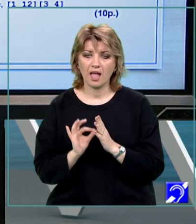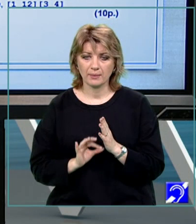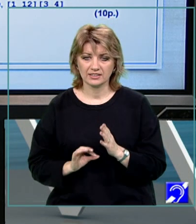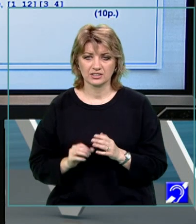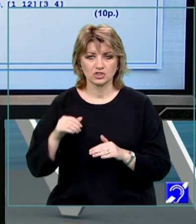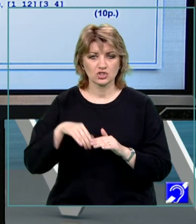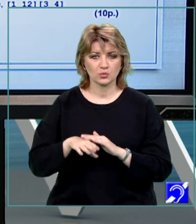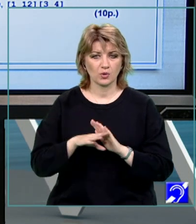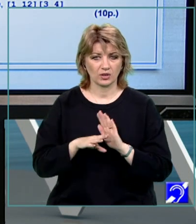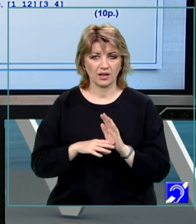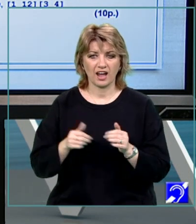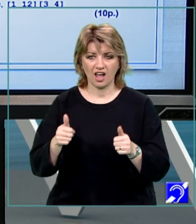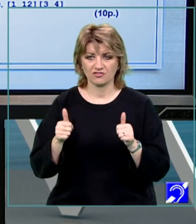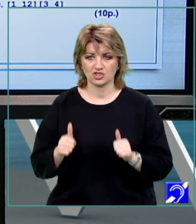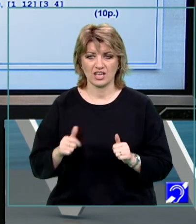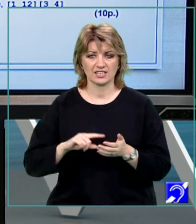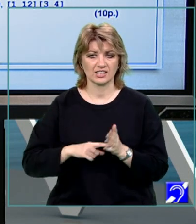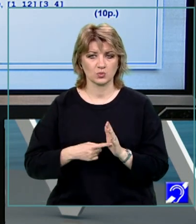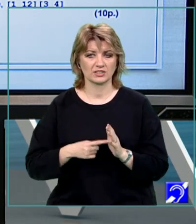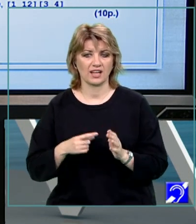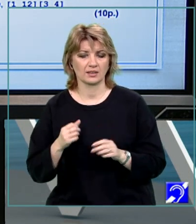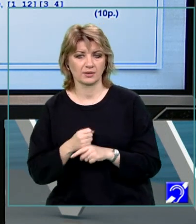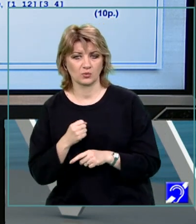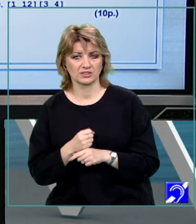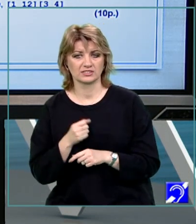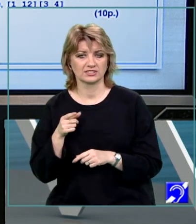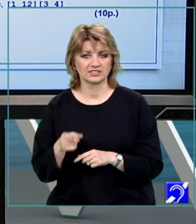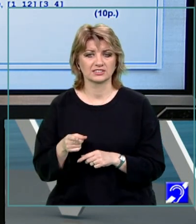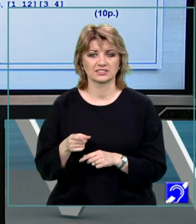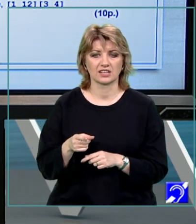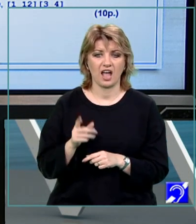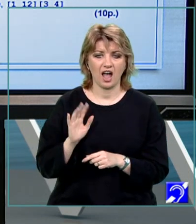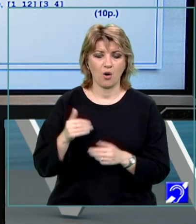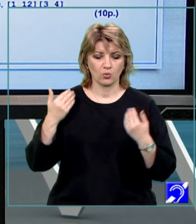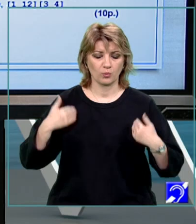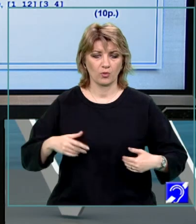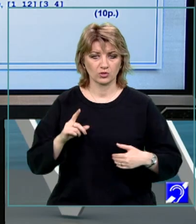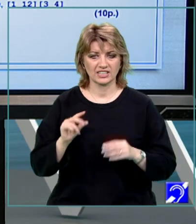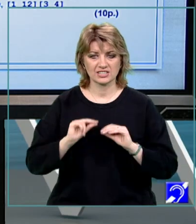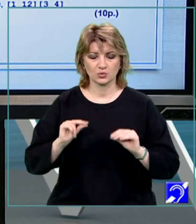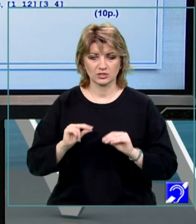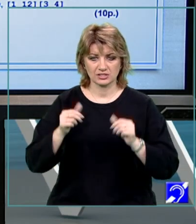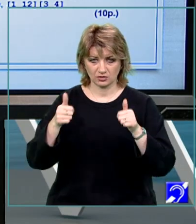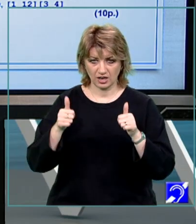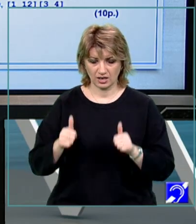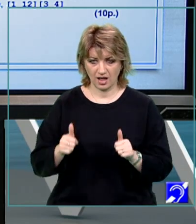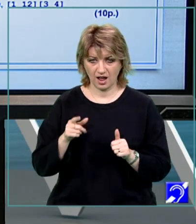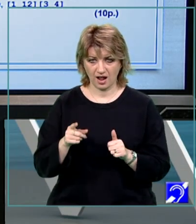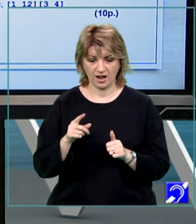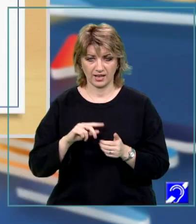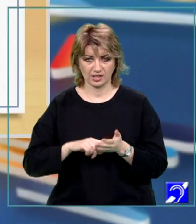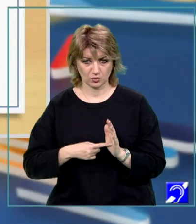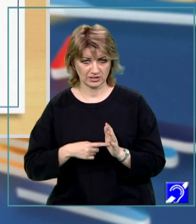Subprograme care afișează rezultatele prelucrărilor, aceste subprograme conțin în corpul lor instrucțiuni de afișare ale rezultatelor